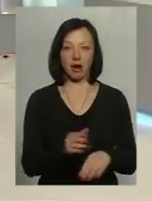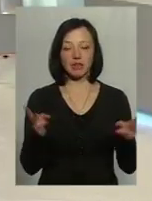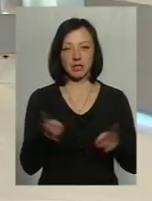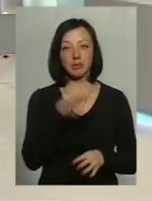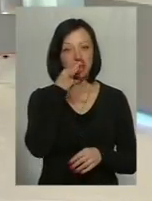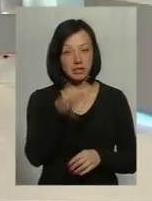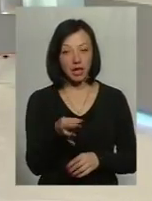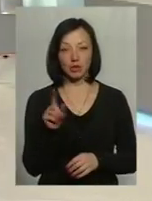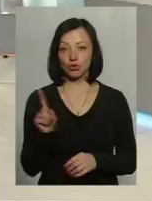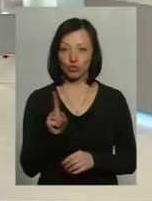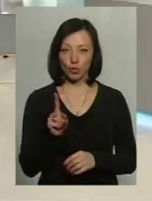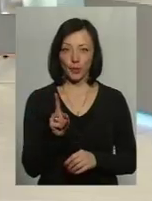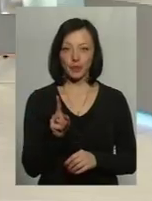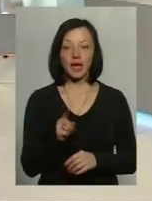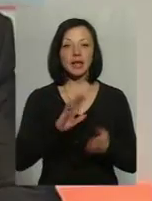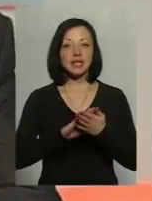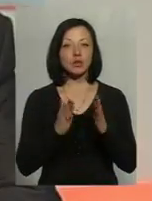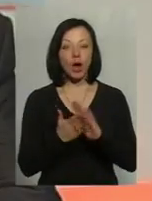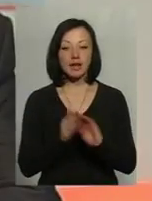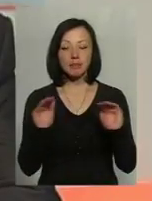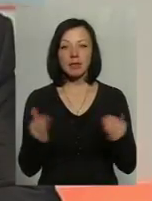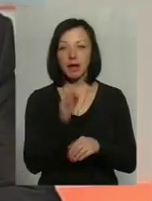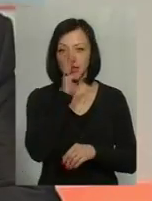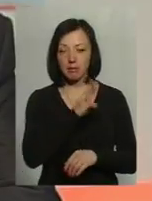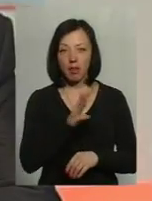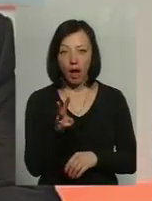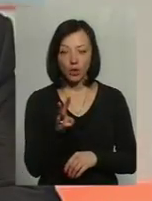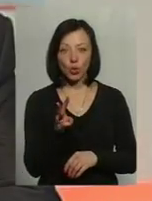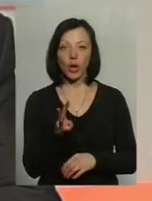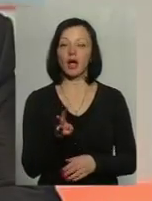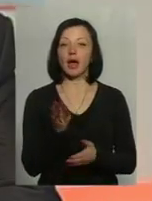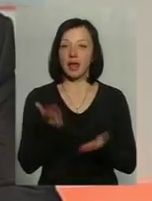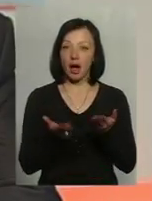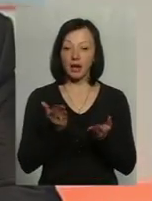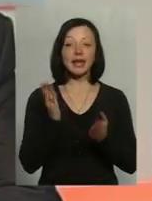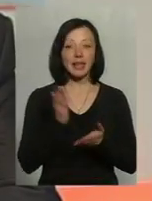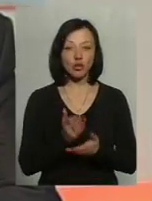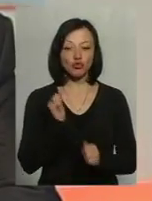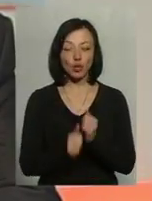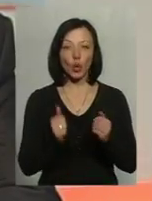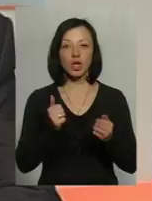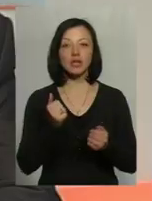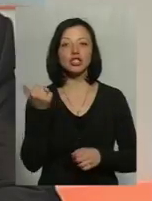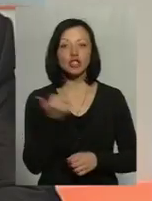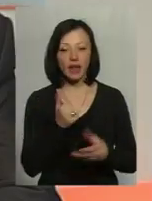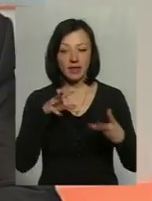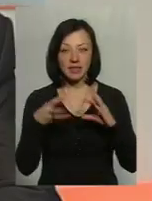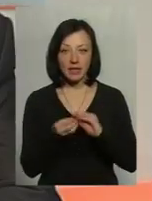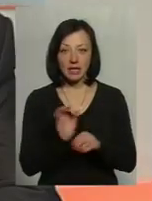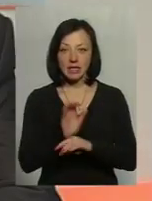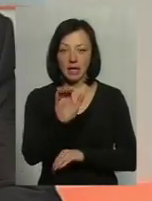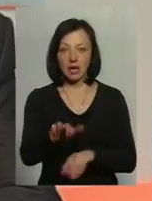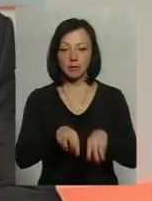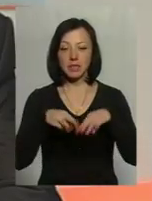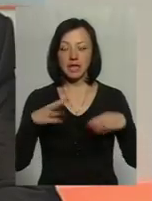по ситуації з мінімальною заробітною платою є як щотижневий звіт, який надсилається до Міністерства